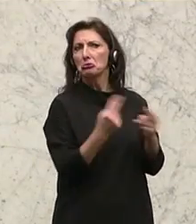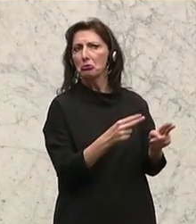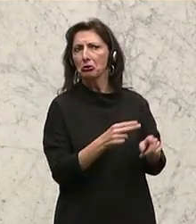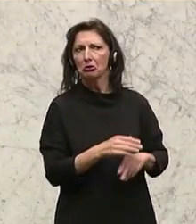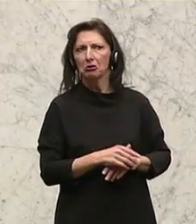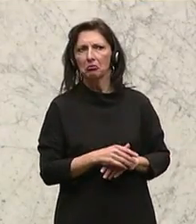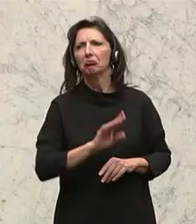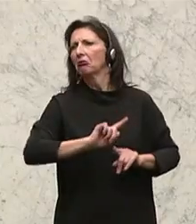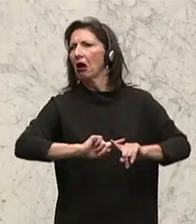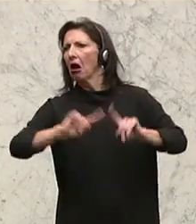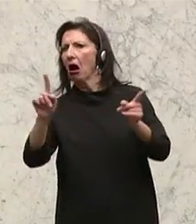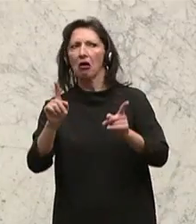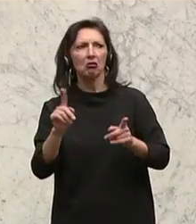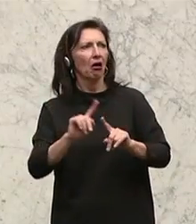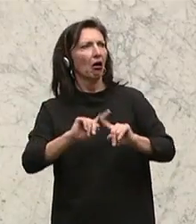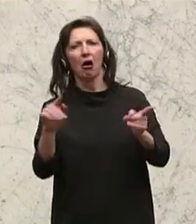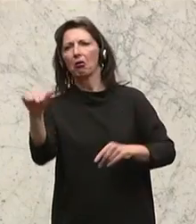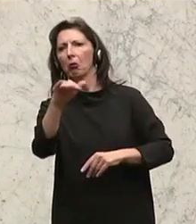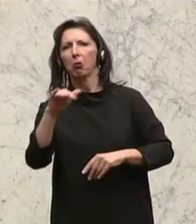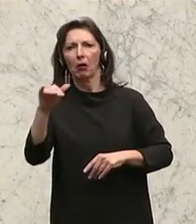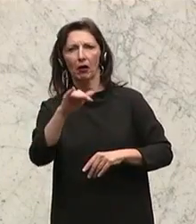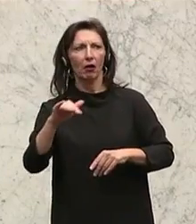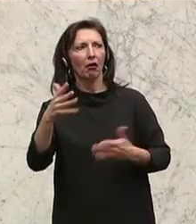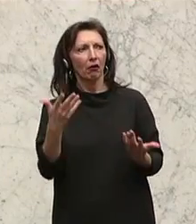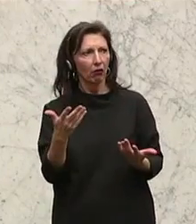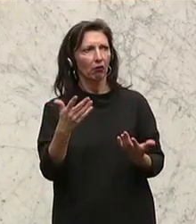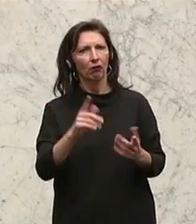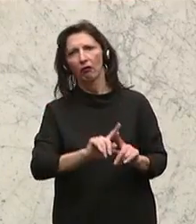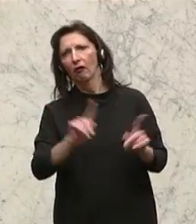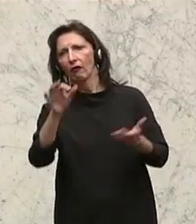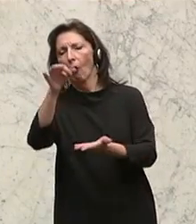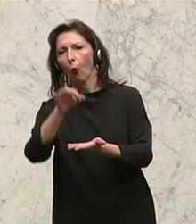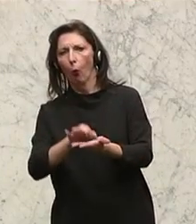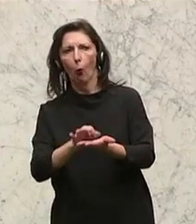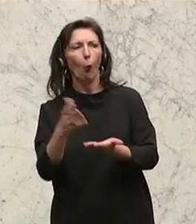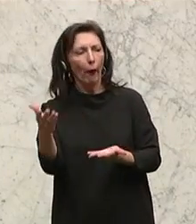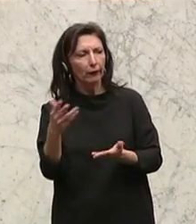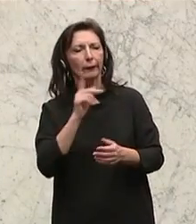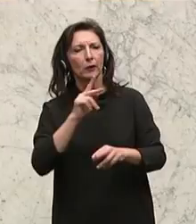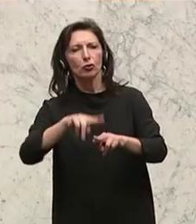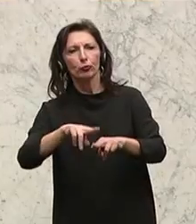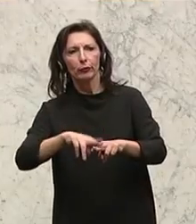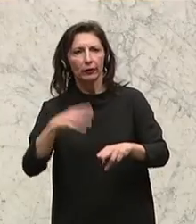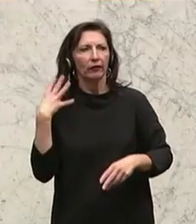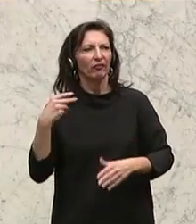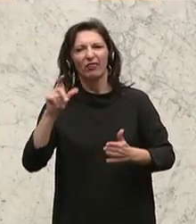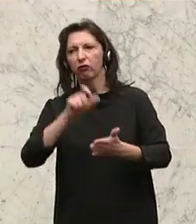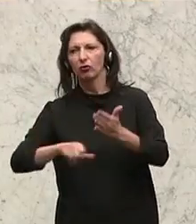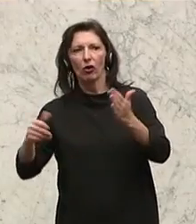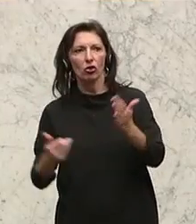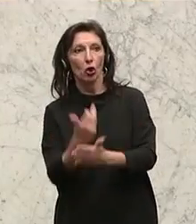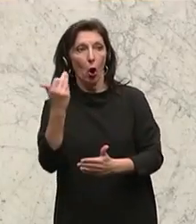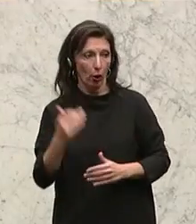und dann in einem anderen geografischen Gebiet nach einiger Zeit einen neuen Führerschein, und zwar dann